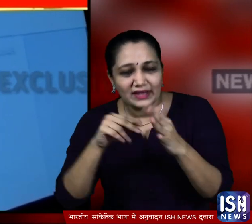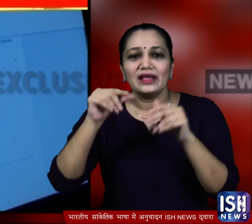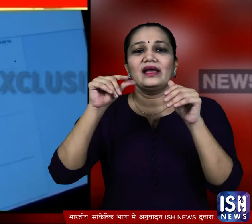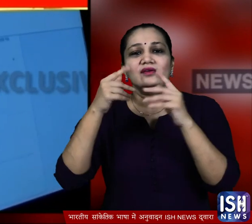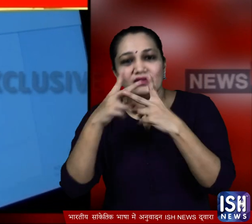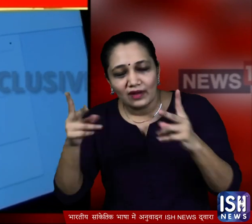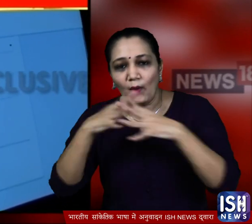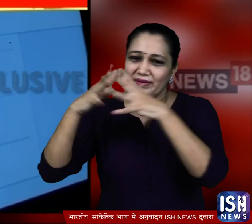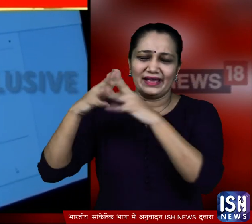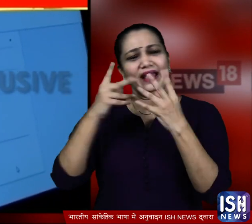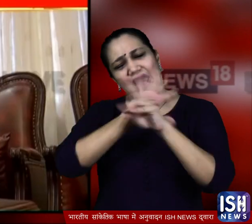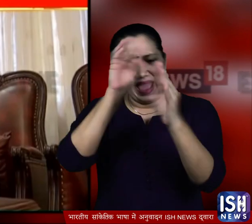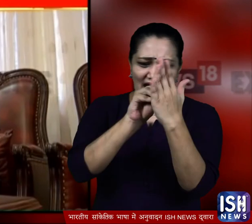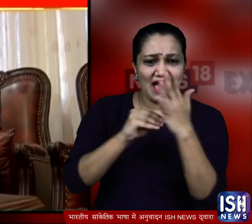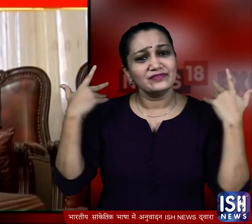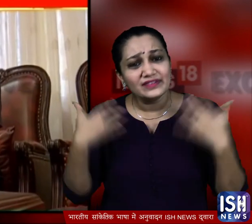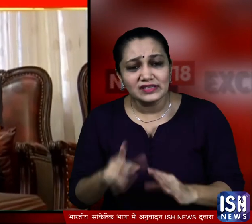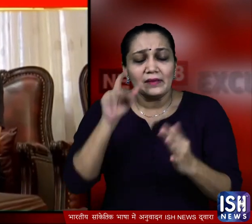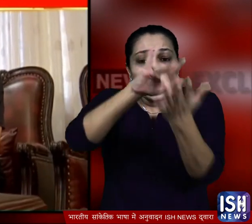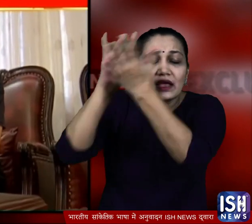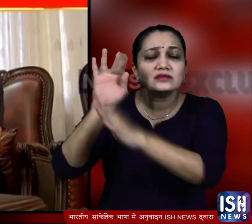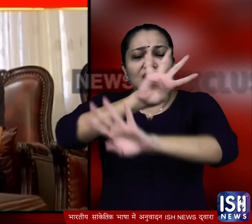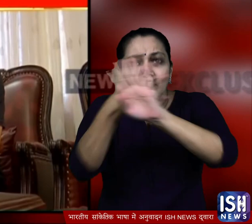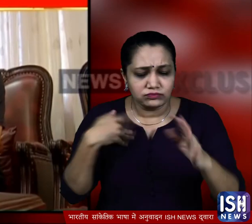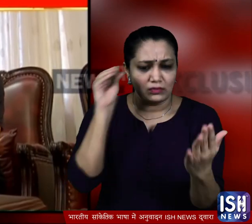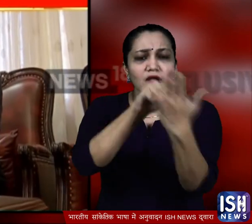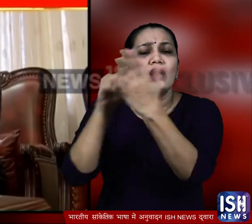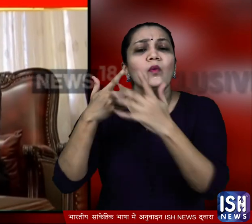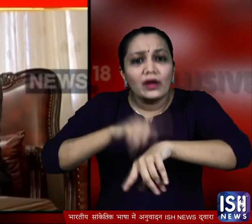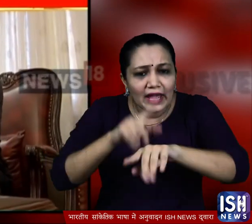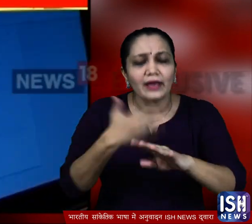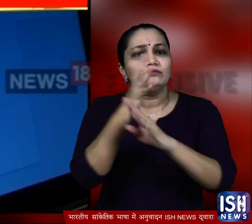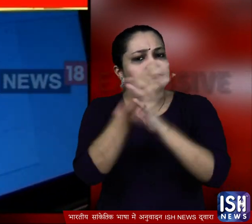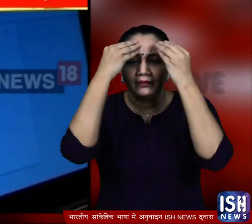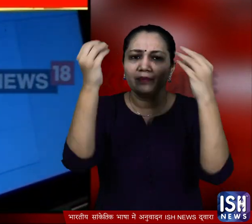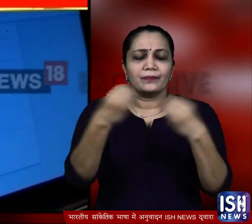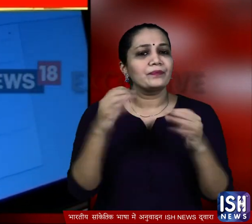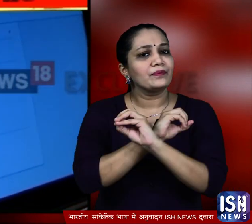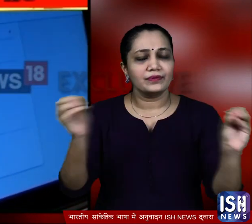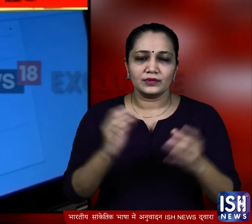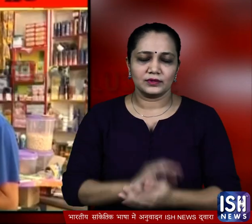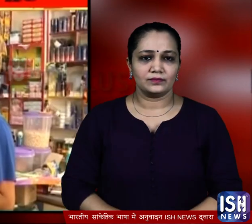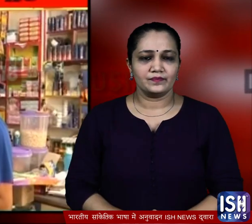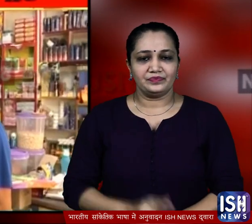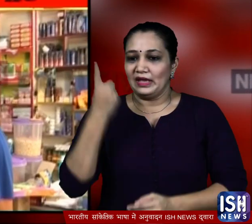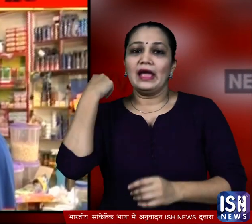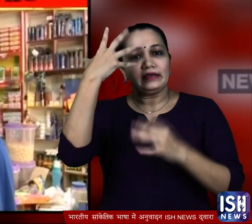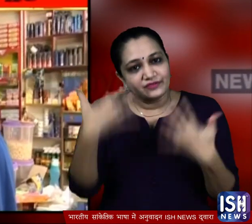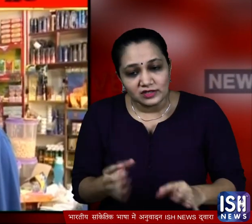वेब्साइट पर अपना रिजिस्ट्रेशन तो करा चुके हैं लेकिन उन्हें किस सेंटर में और किस वक्त वैक्सिन लगेगी इसकी जानकारी ही नहीं मिल रही